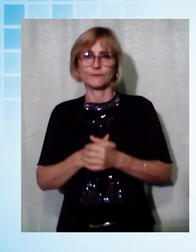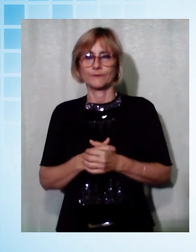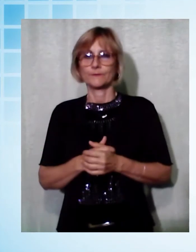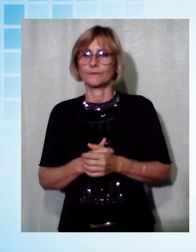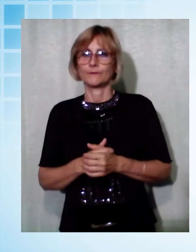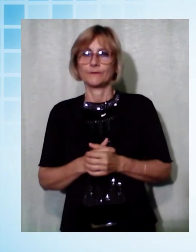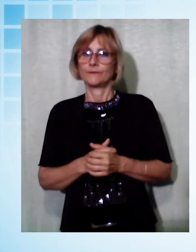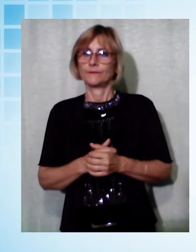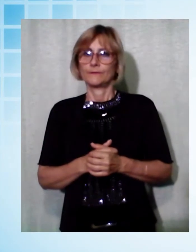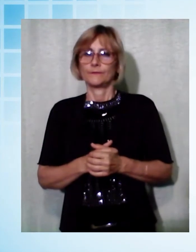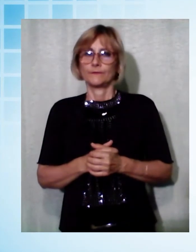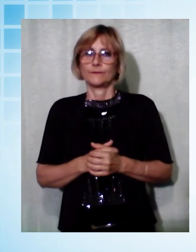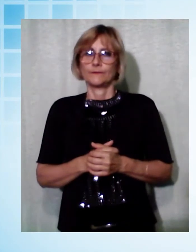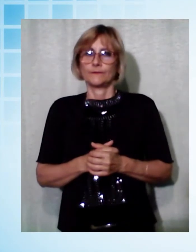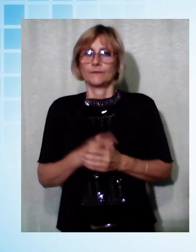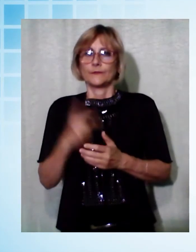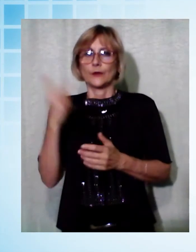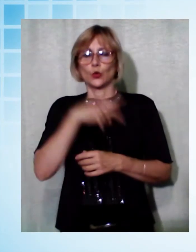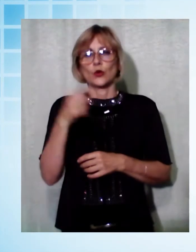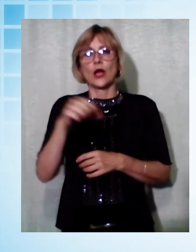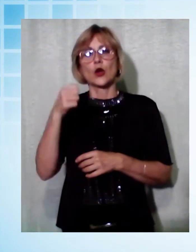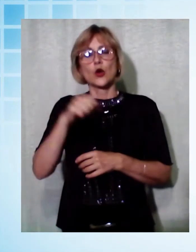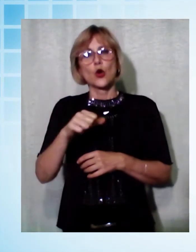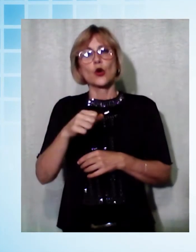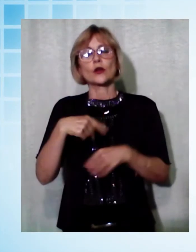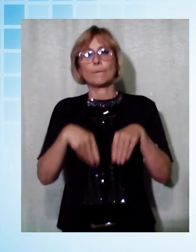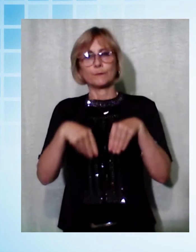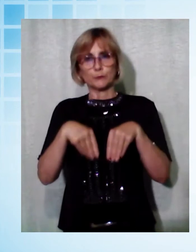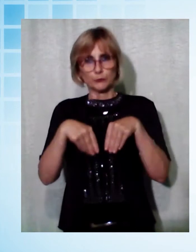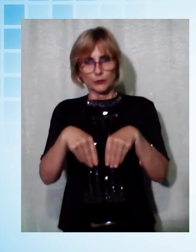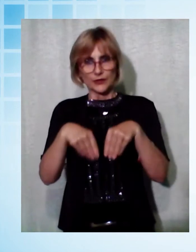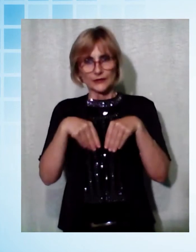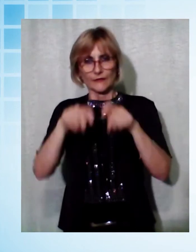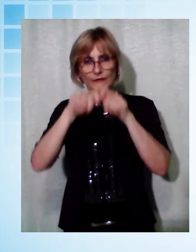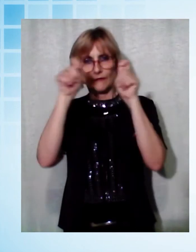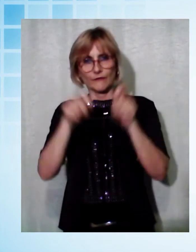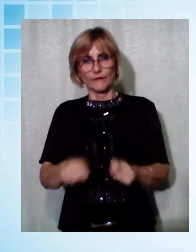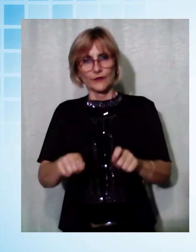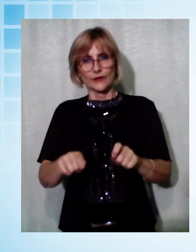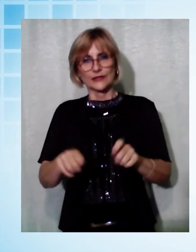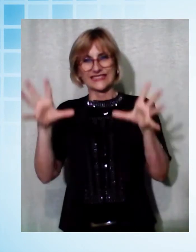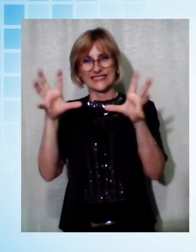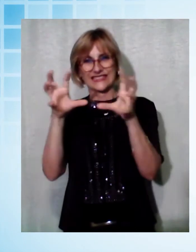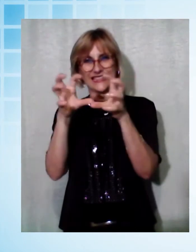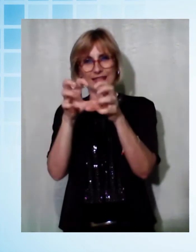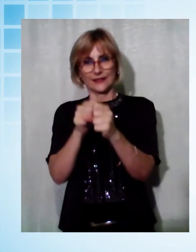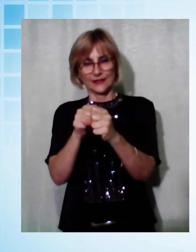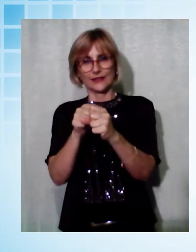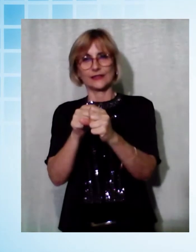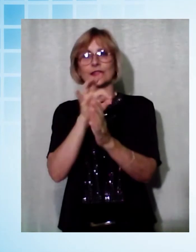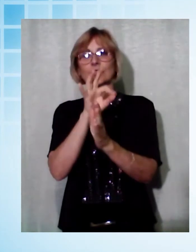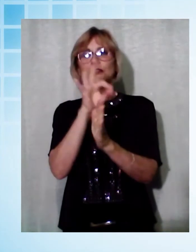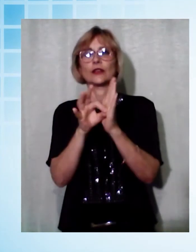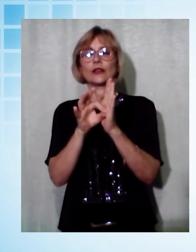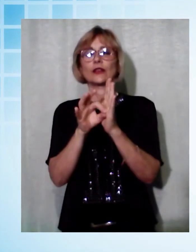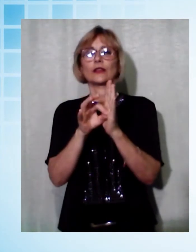Ancora a Lucca per la presentazione del Festival della Sintesi che si terrà il prossimo luglio.